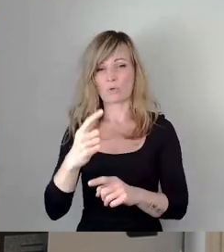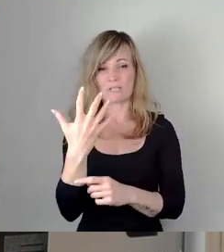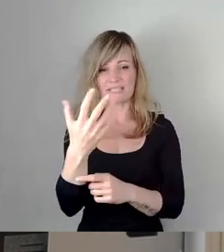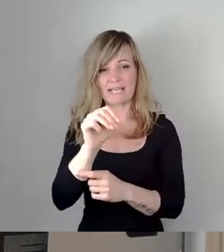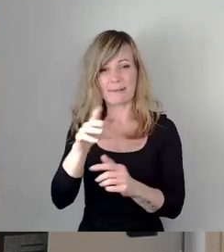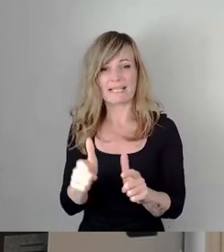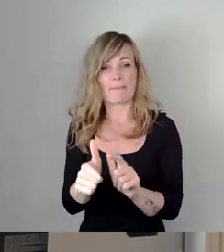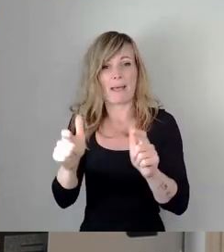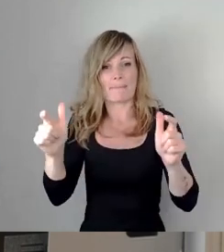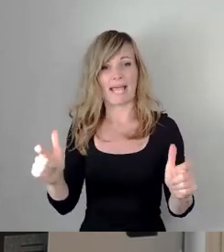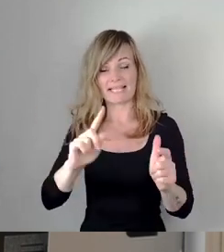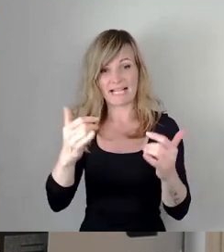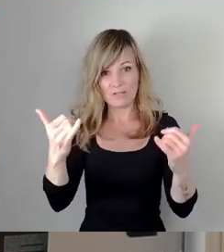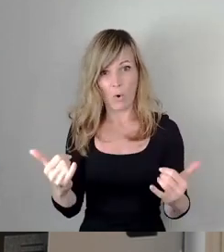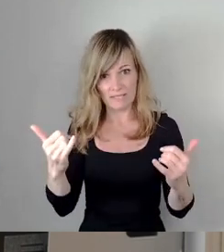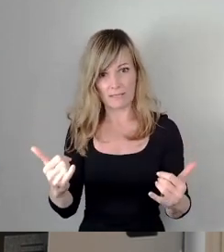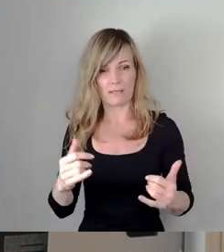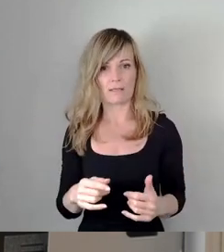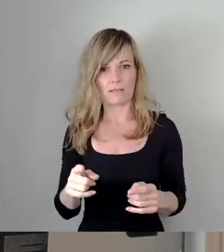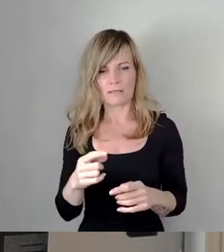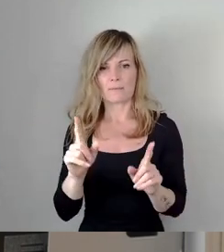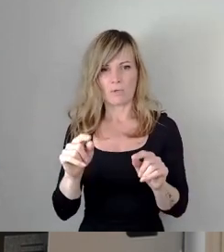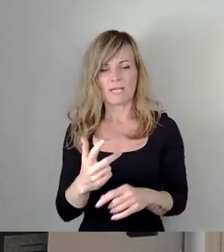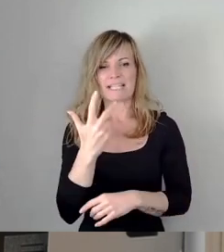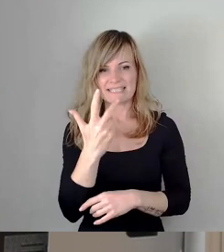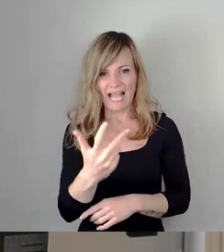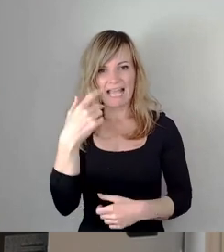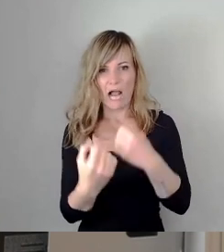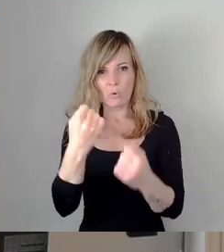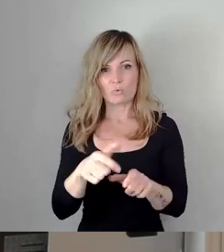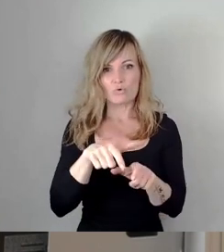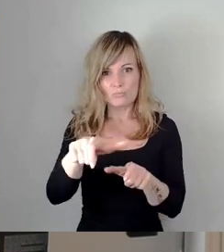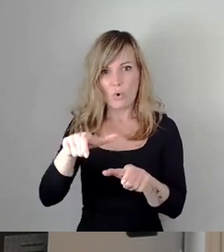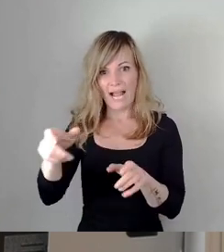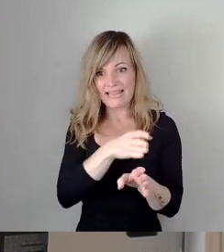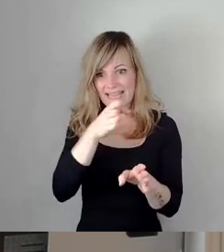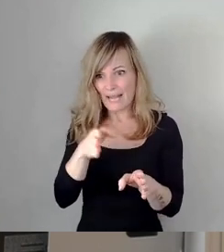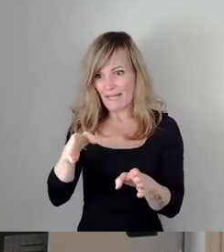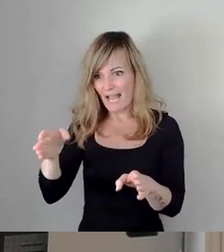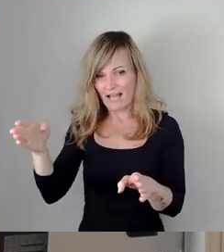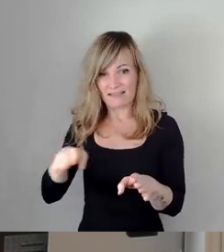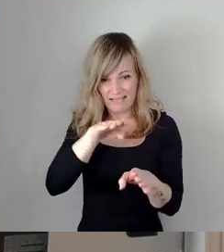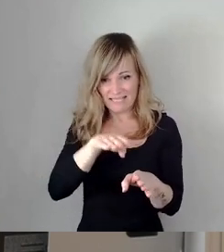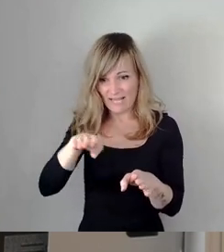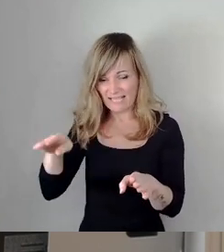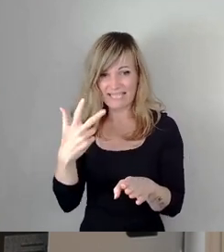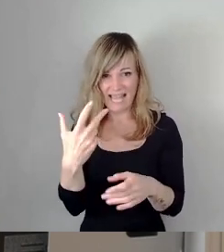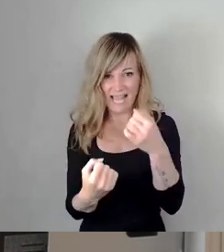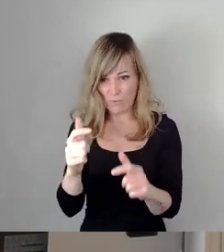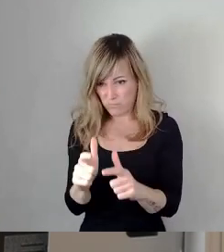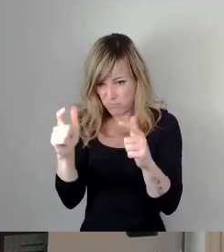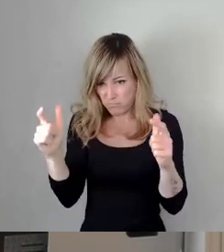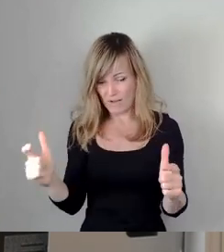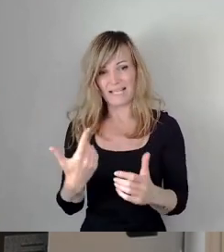er heute schon ist. Das ist der Ausmaß von drei Autospuren nebeneinander. Das können wir eigentlich logisch nicht vertreten.